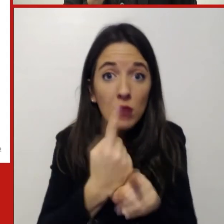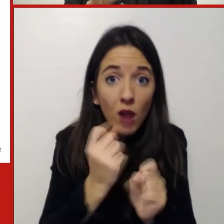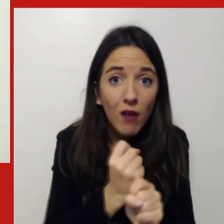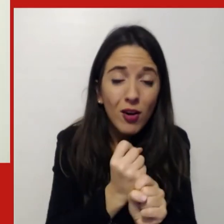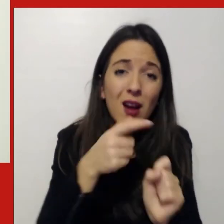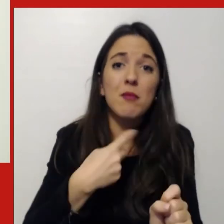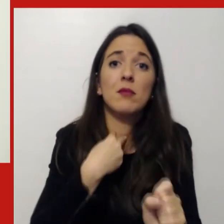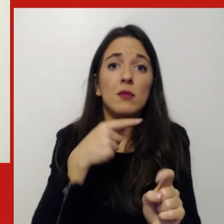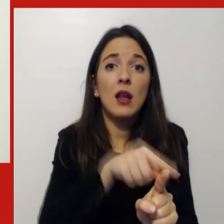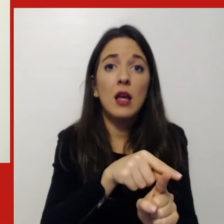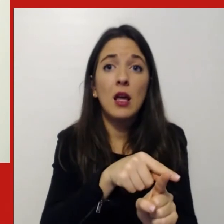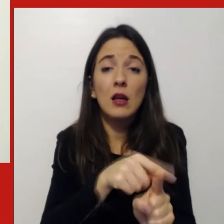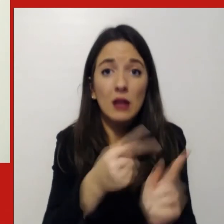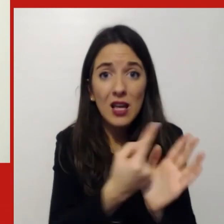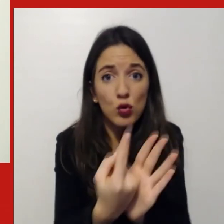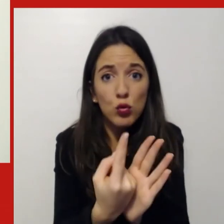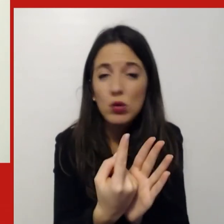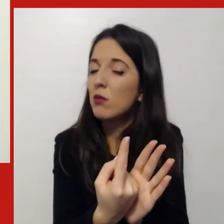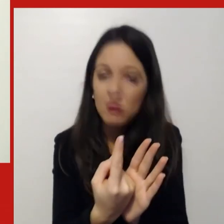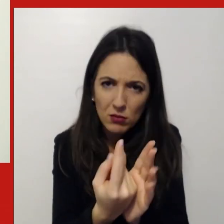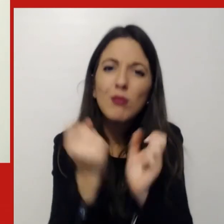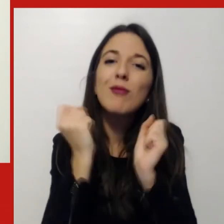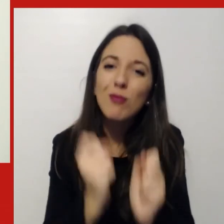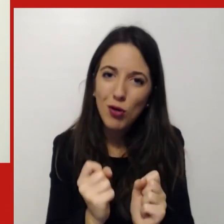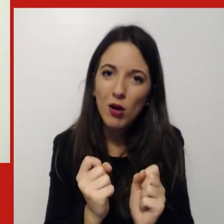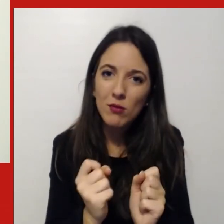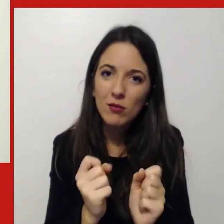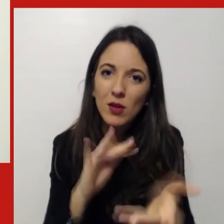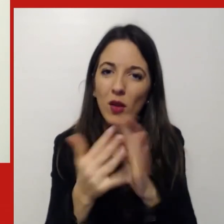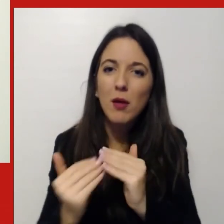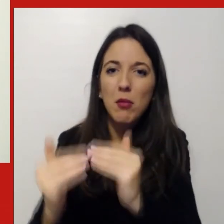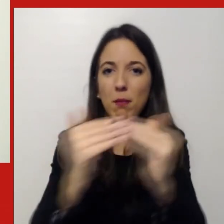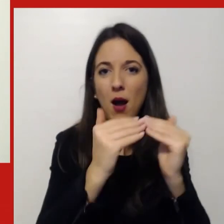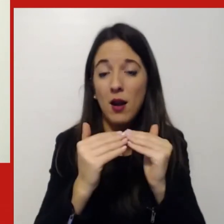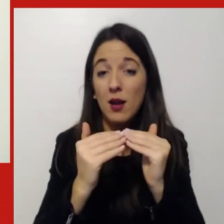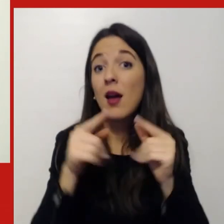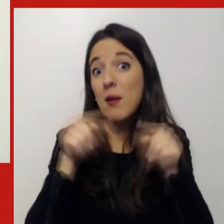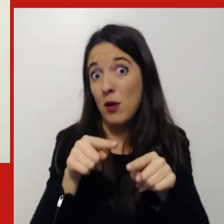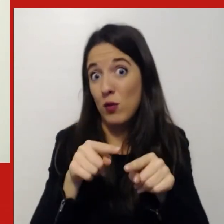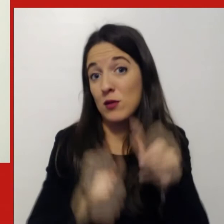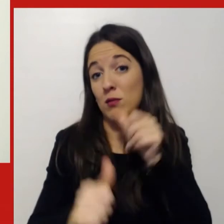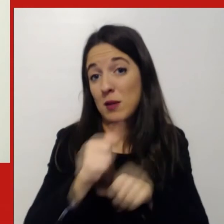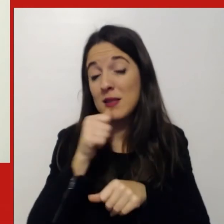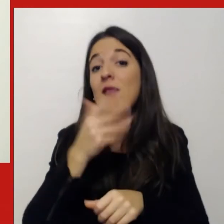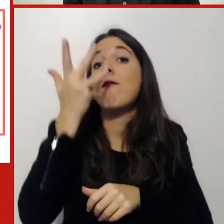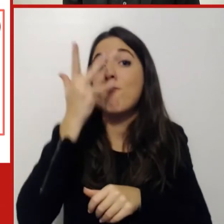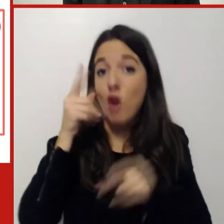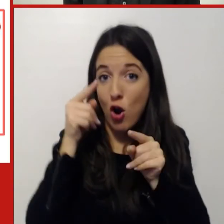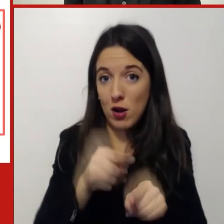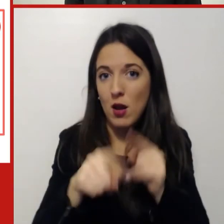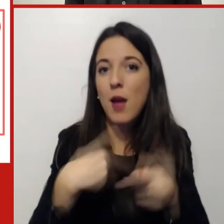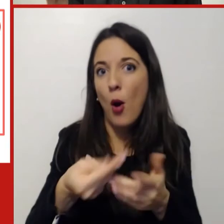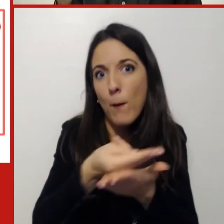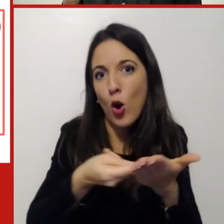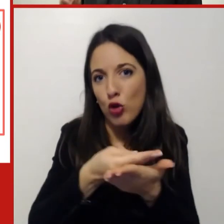ma non è come dire non è un caso bisogna volerlo e bisogna progettarlo dobbiamo stare anche